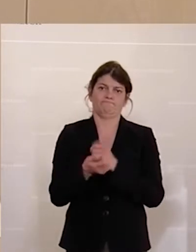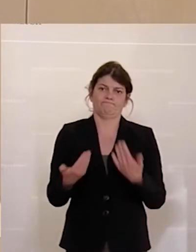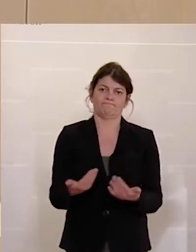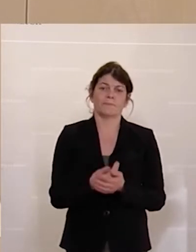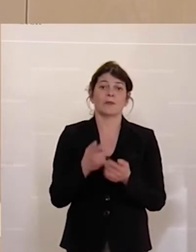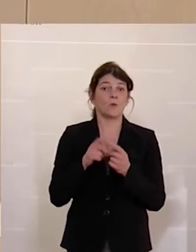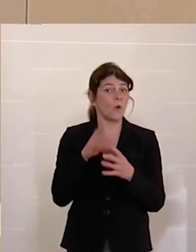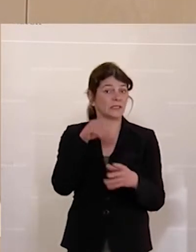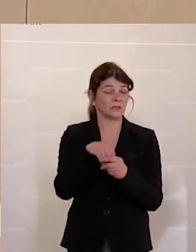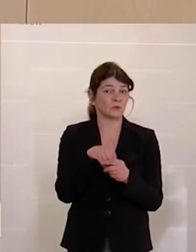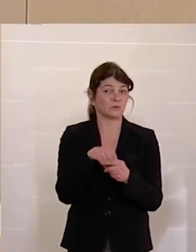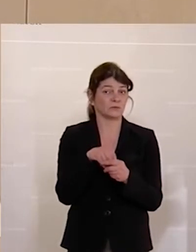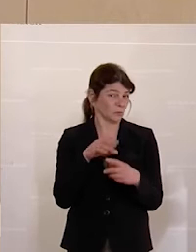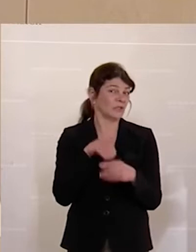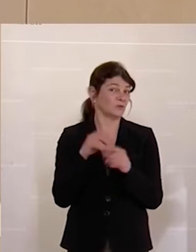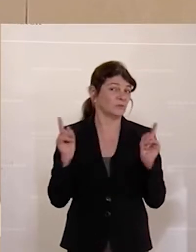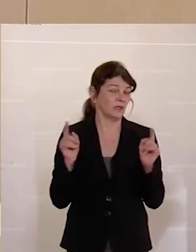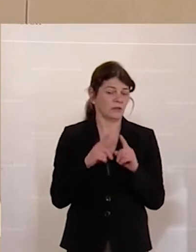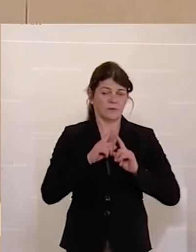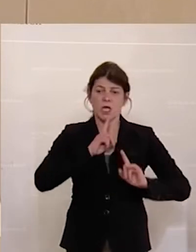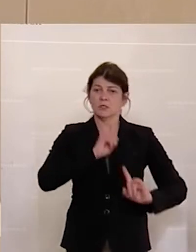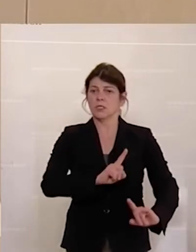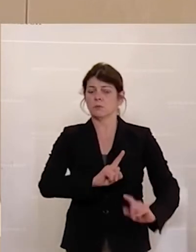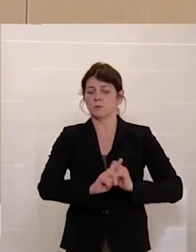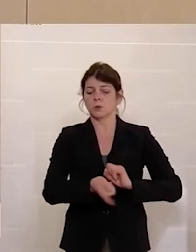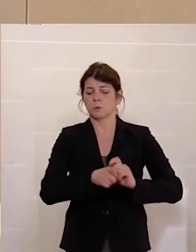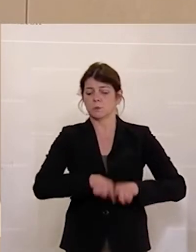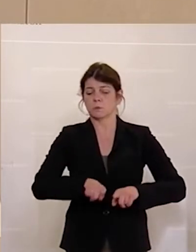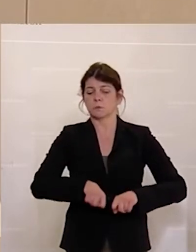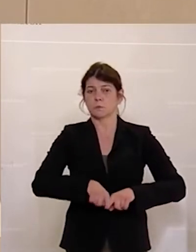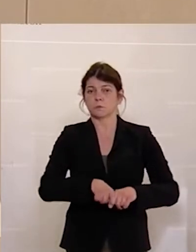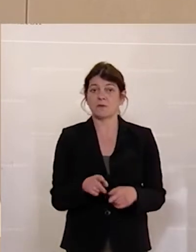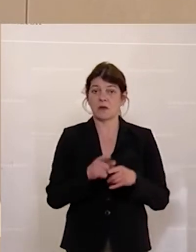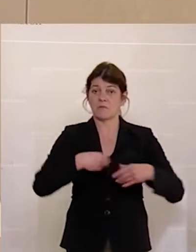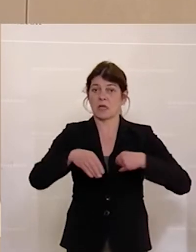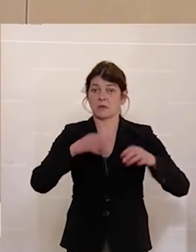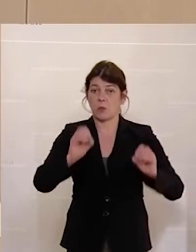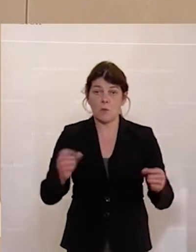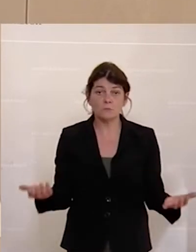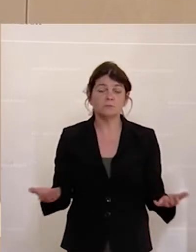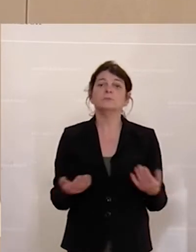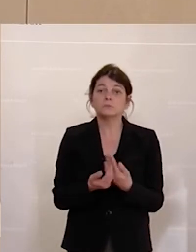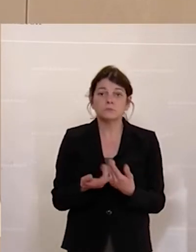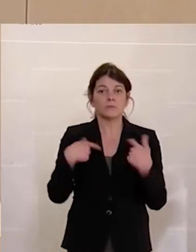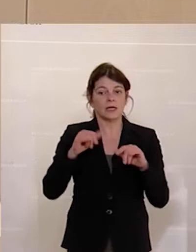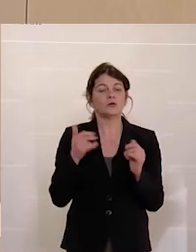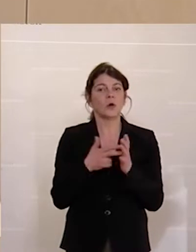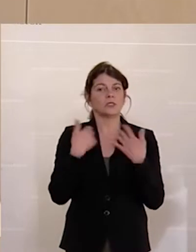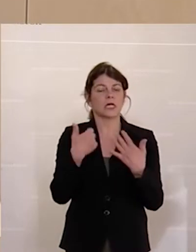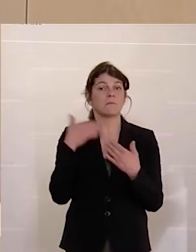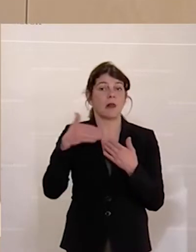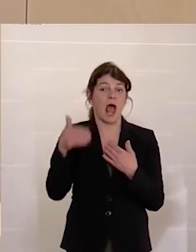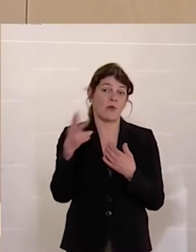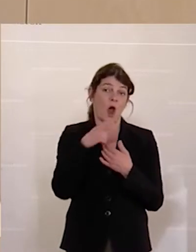zusätzlich, zusätzlich zu dieser Erstarrung des Budgets, das wir ja schon vorfinden, haben wir jetzt mal über 60 Milliarden Euro für die Krise